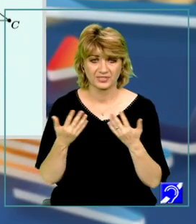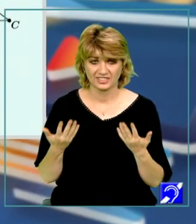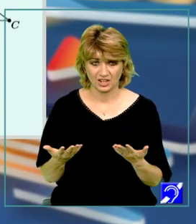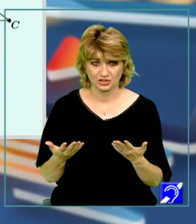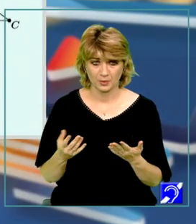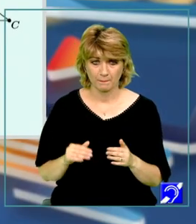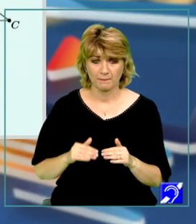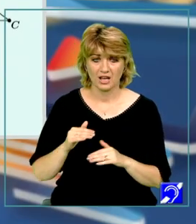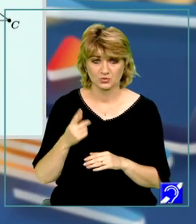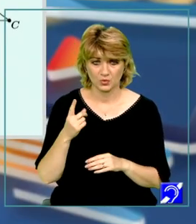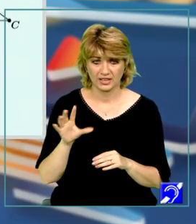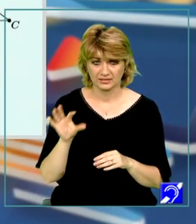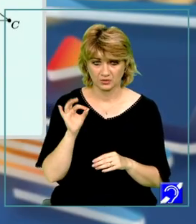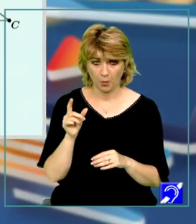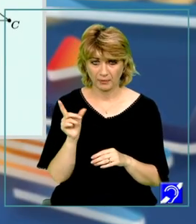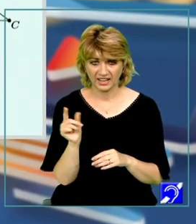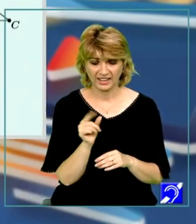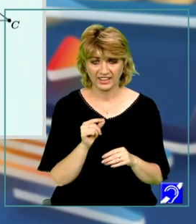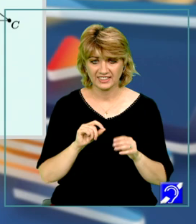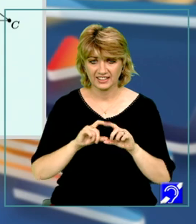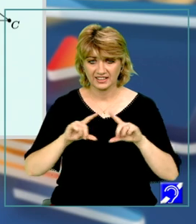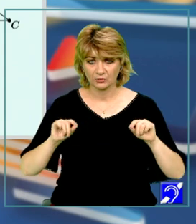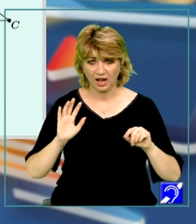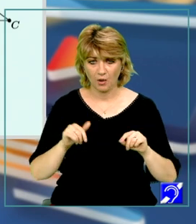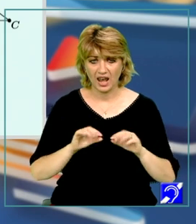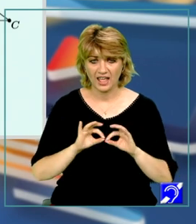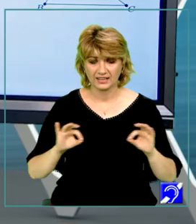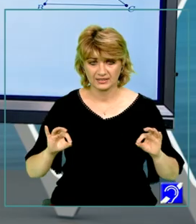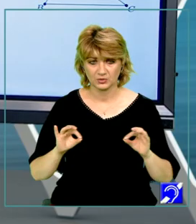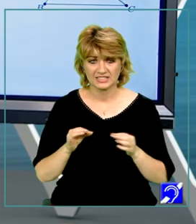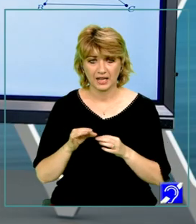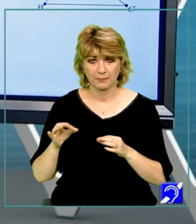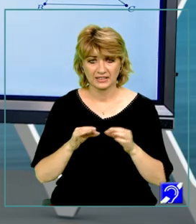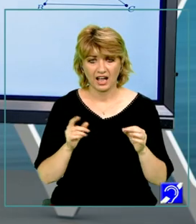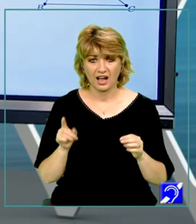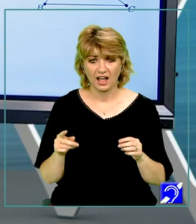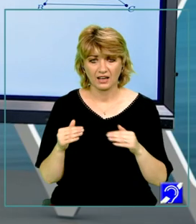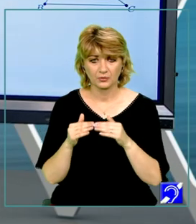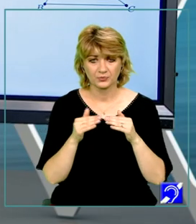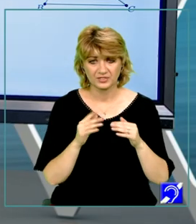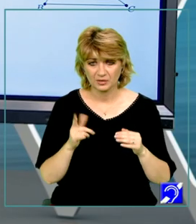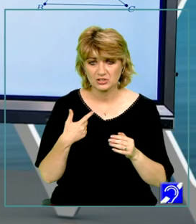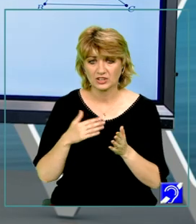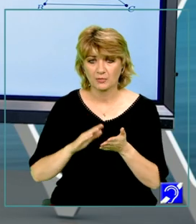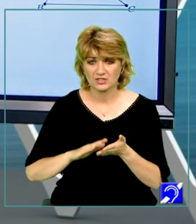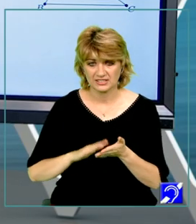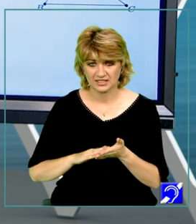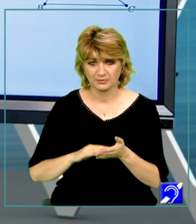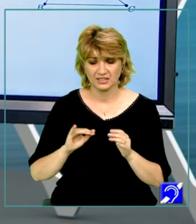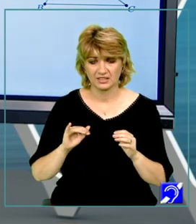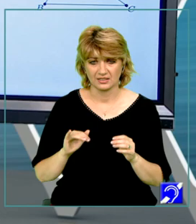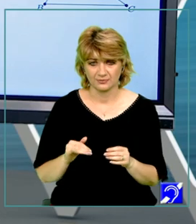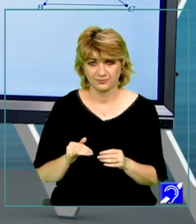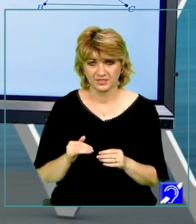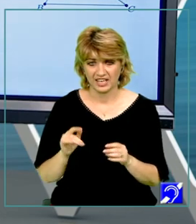pasul 1. Identificăm o pereche de triunghiuri care au ca laturi segmentele a căror congruență vrem să o demonstrăm. În cazul